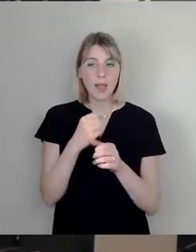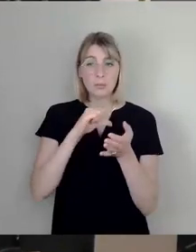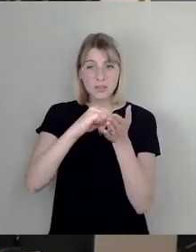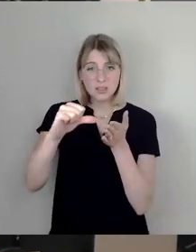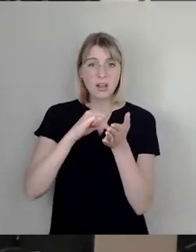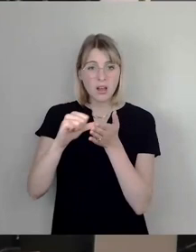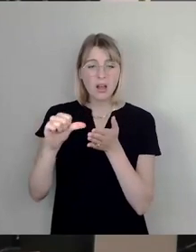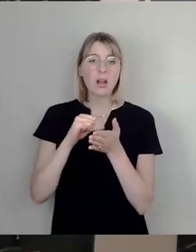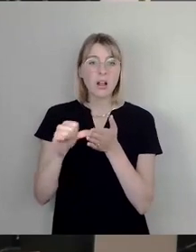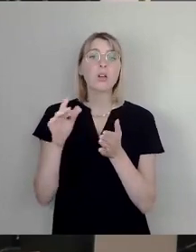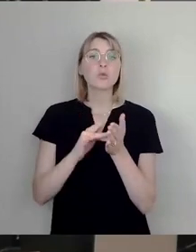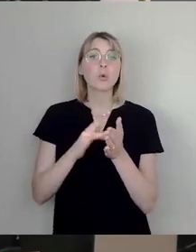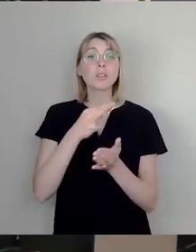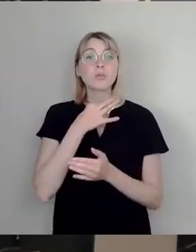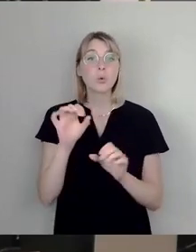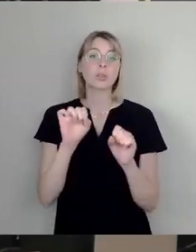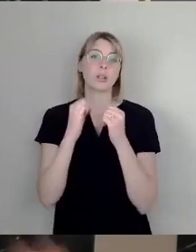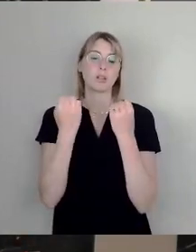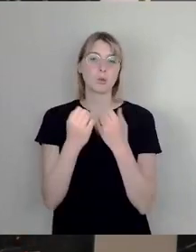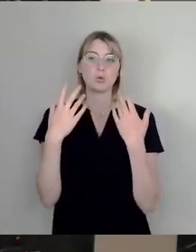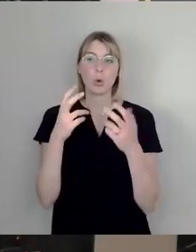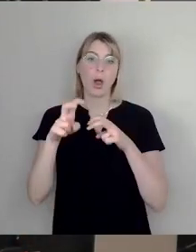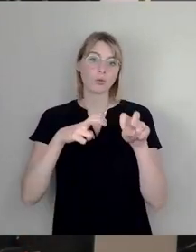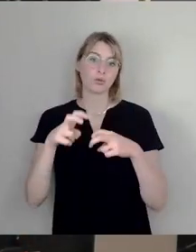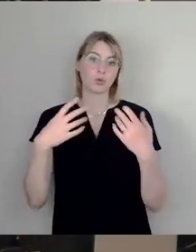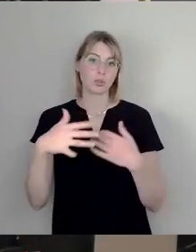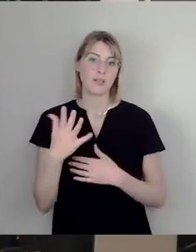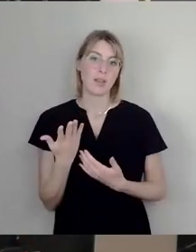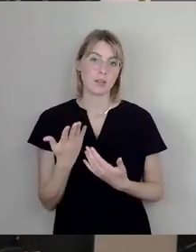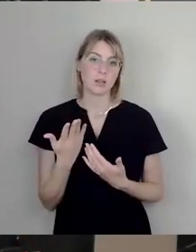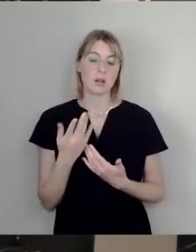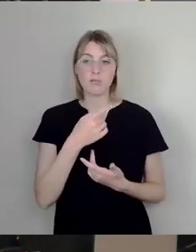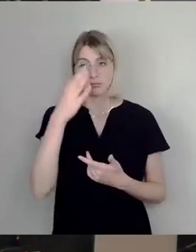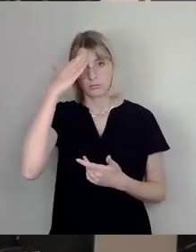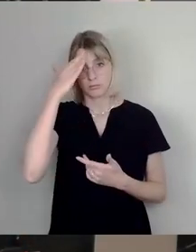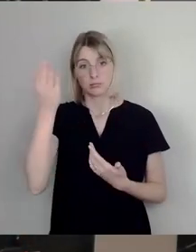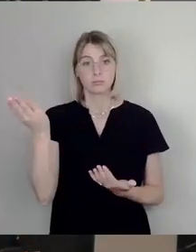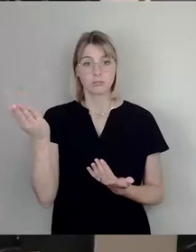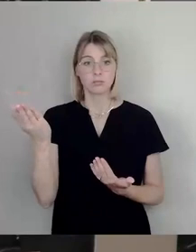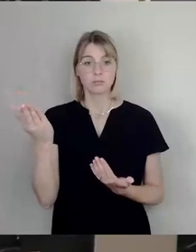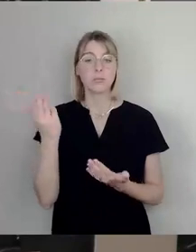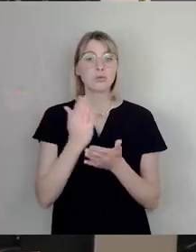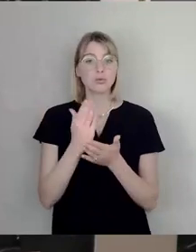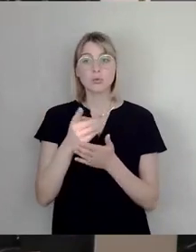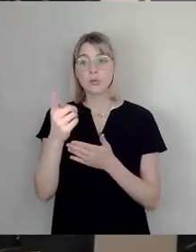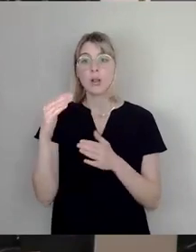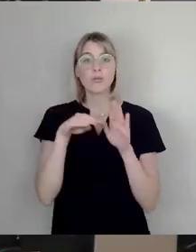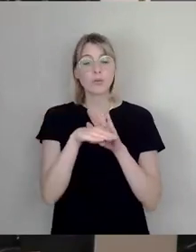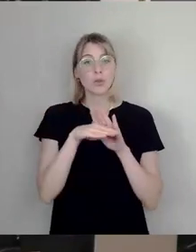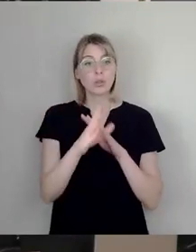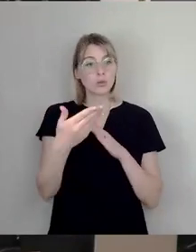nämlich eine Notsituation ausgenutzt war. Das war ja weiterhin bekannt. Wir hatten Zuweisungen von Geflüchteten, mussten